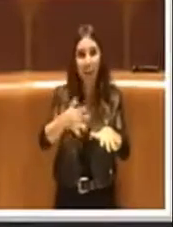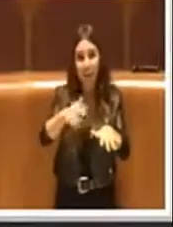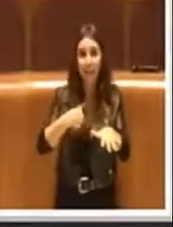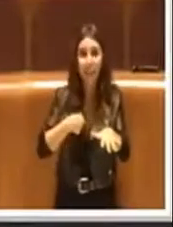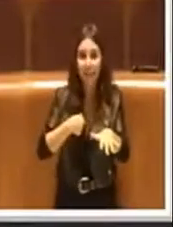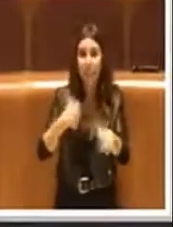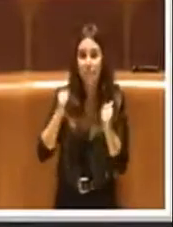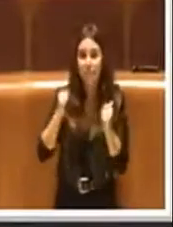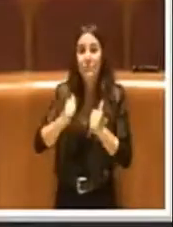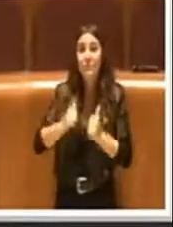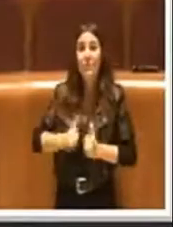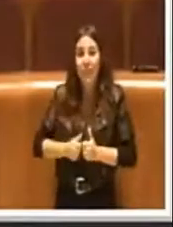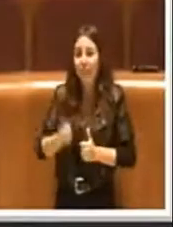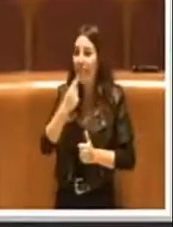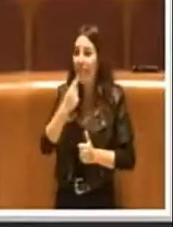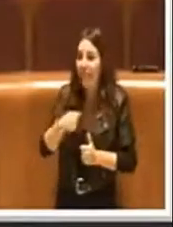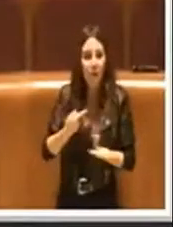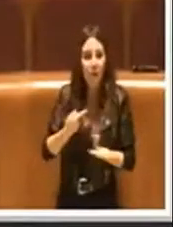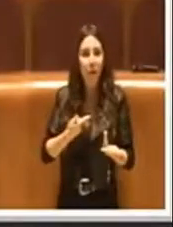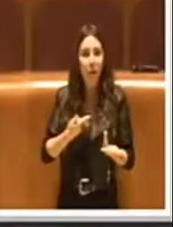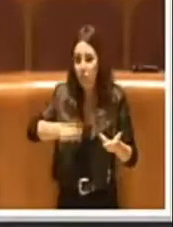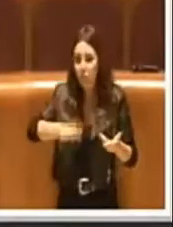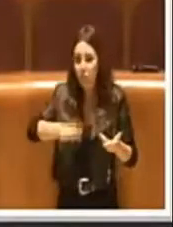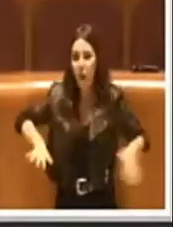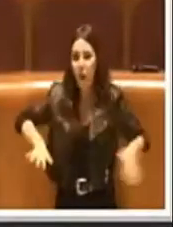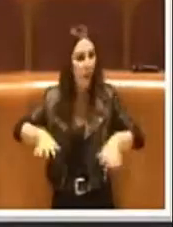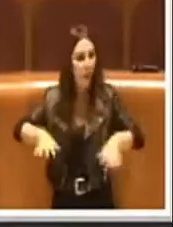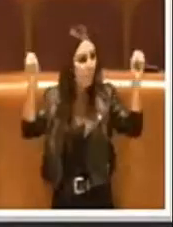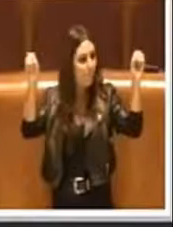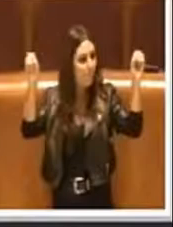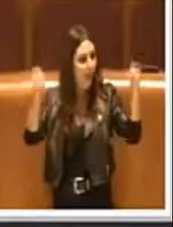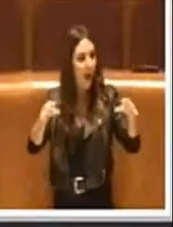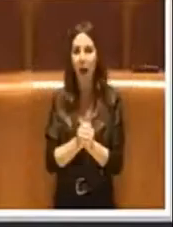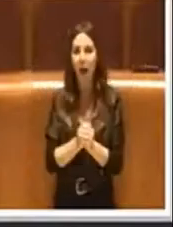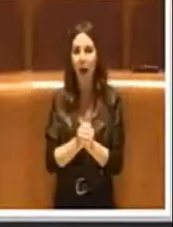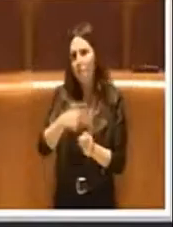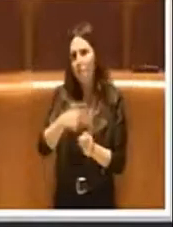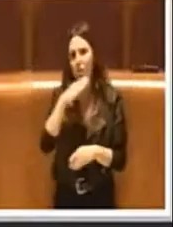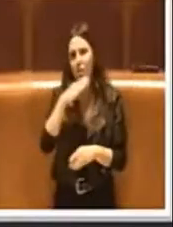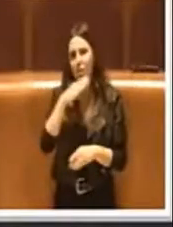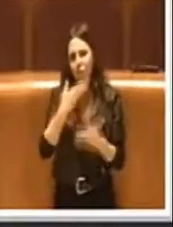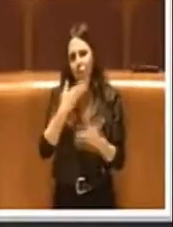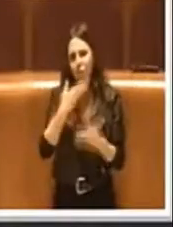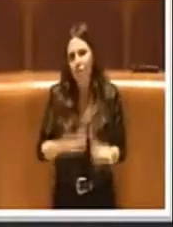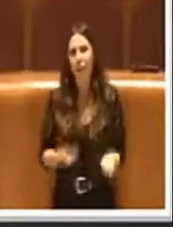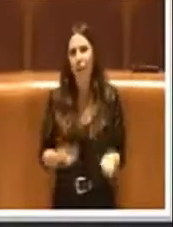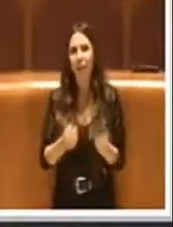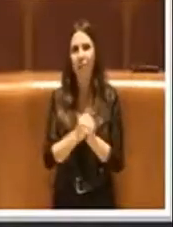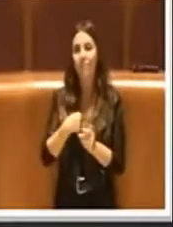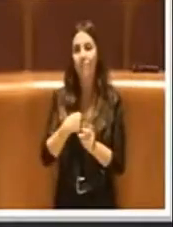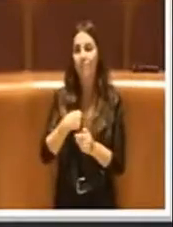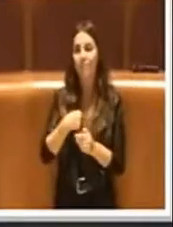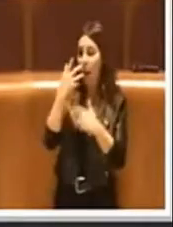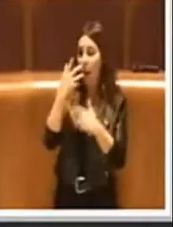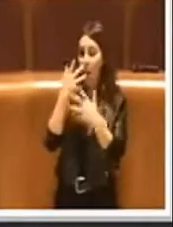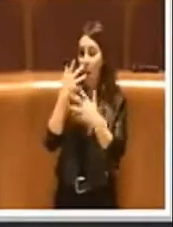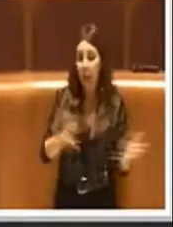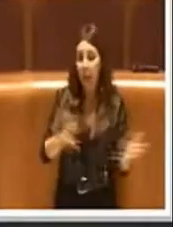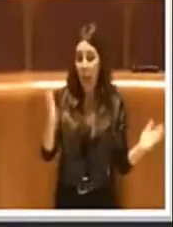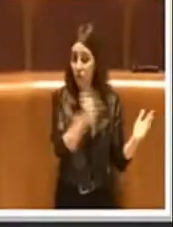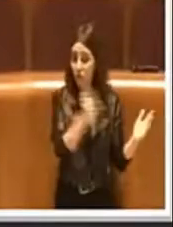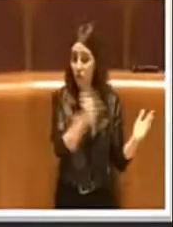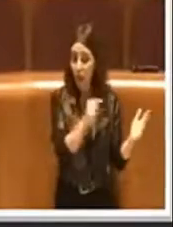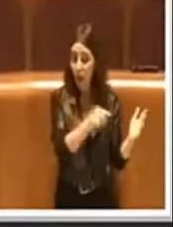cittadini, me lo dicono i cittadini e questo a me basta. Quindi io dico alla maggioranza di votare